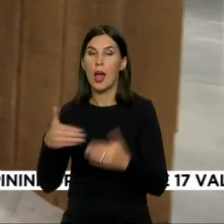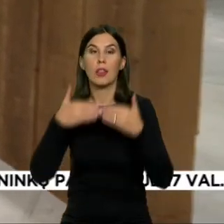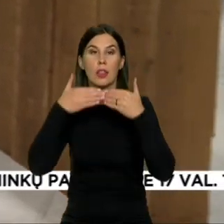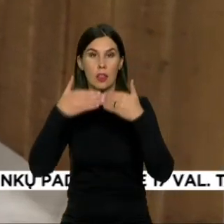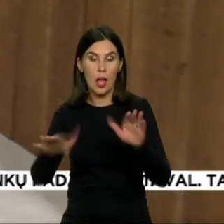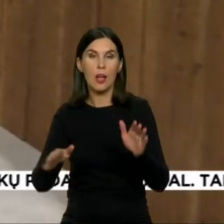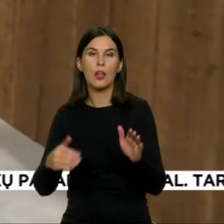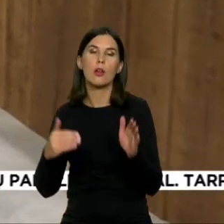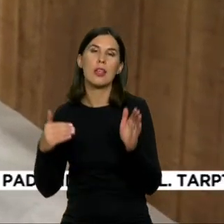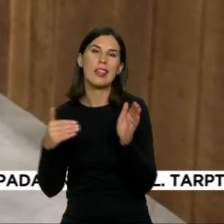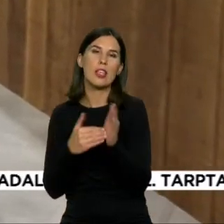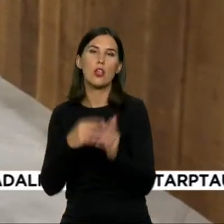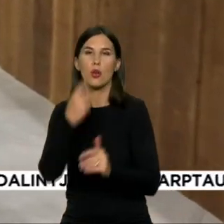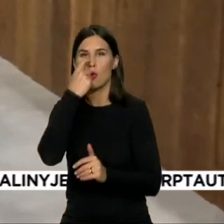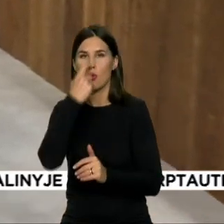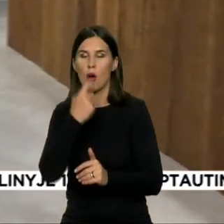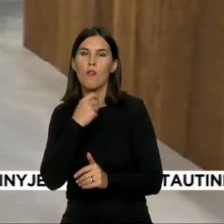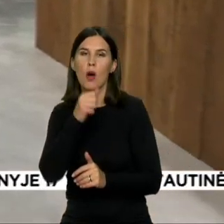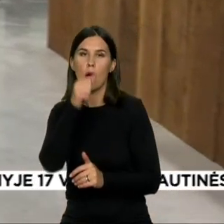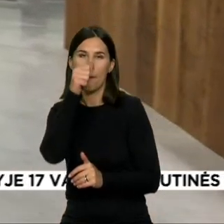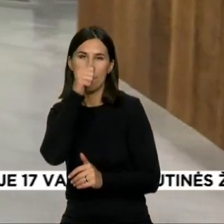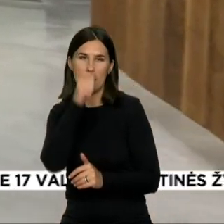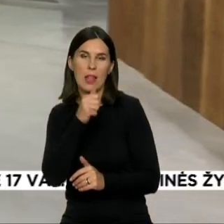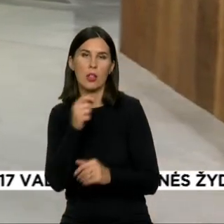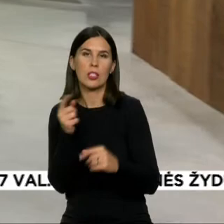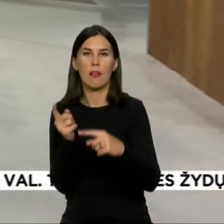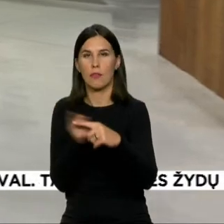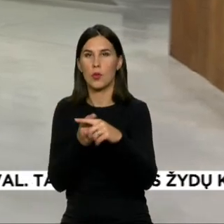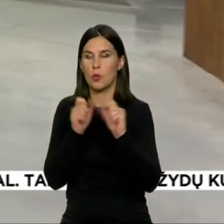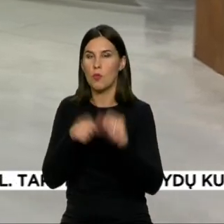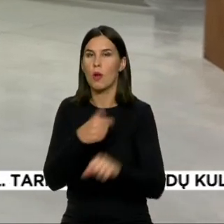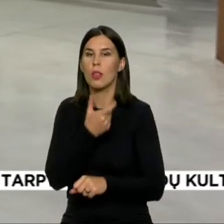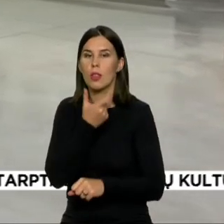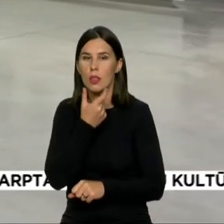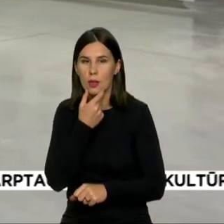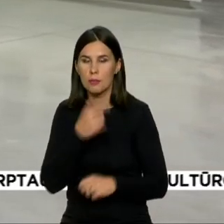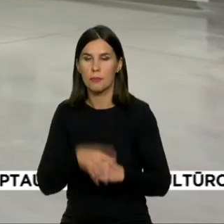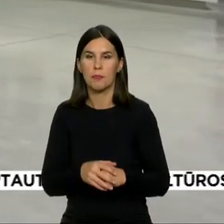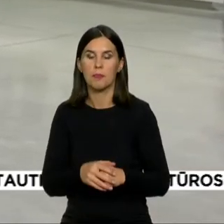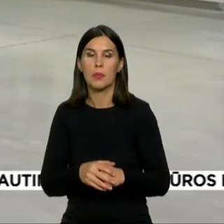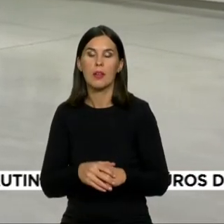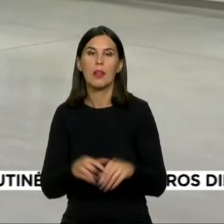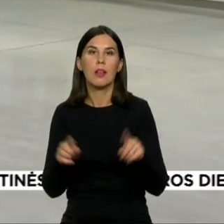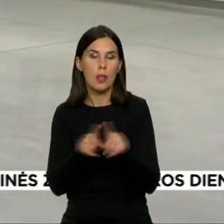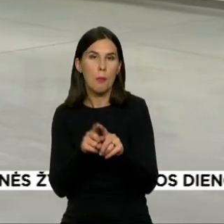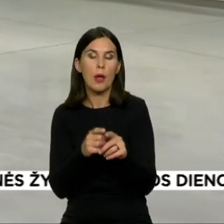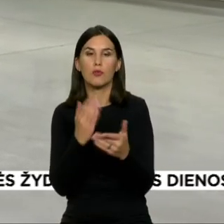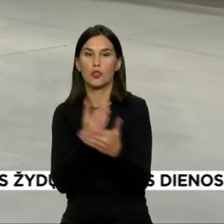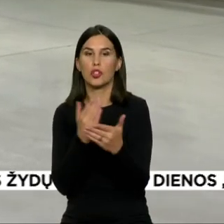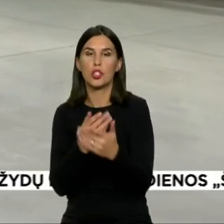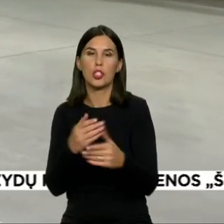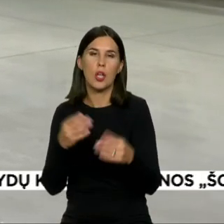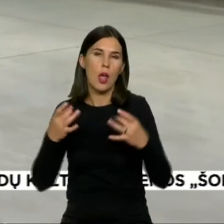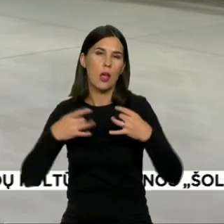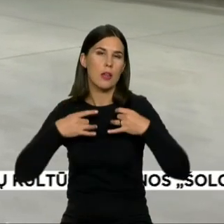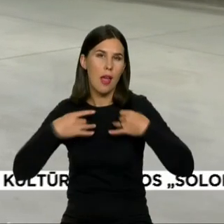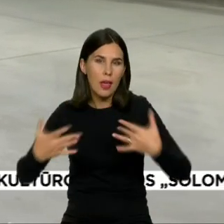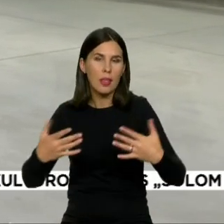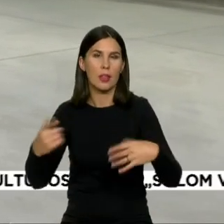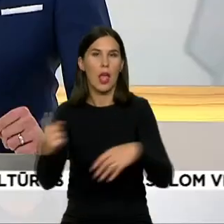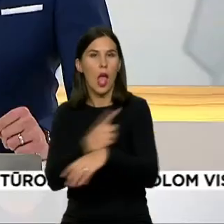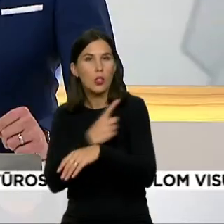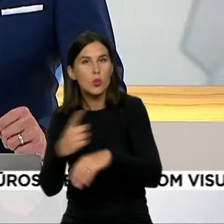kovo vidurio. Įprastai visus muziejus atidarimus lydi moratoriumo renginiai, kuratoriu paskaitos, ekskursijos.